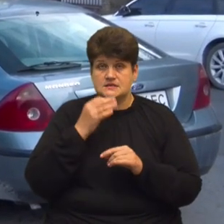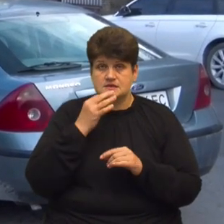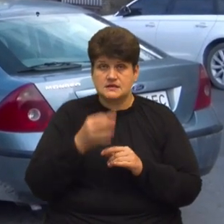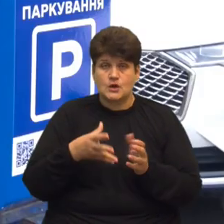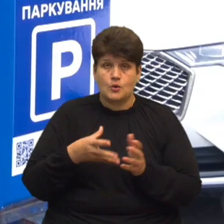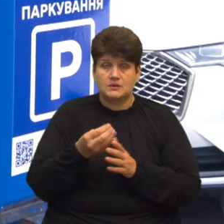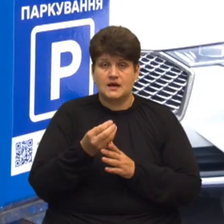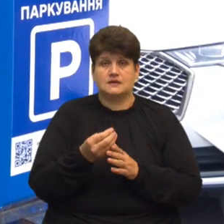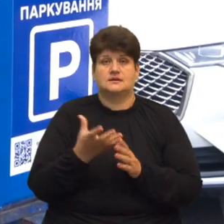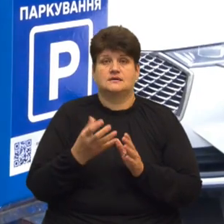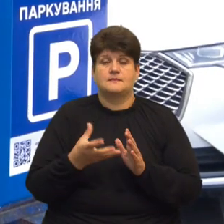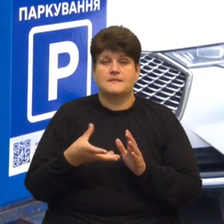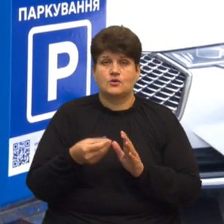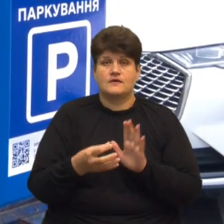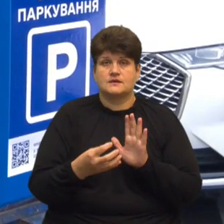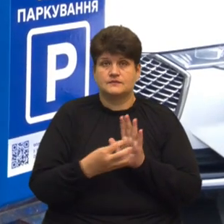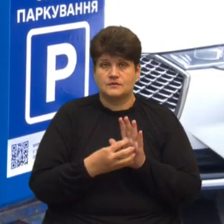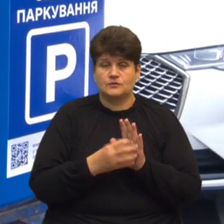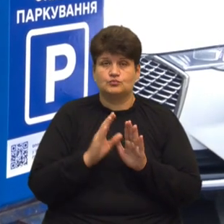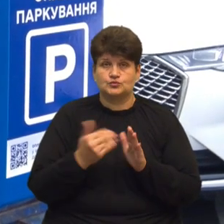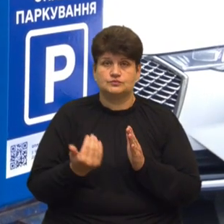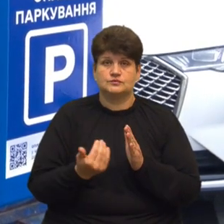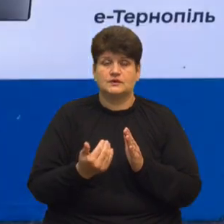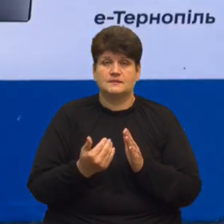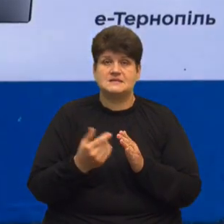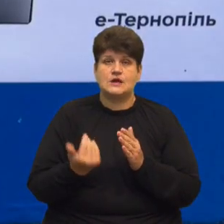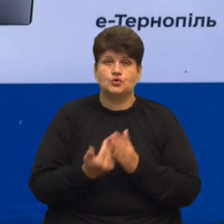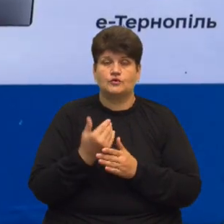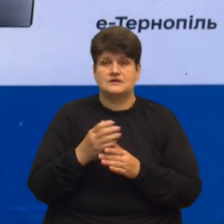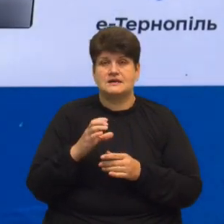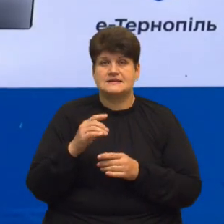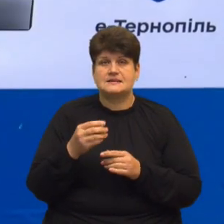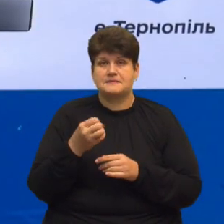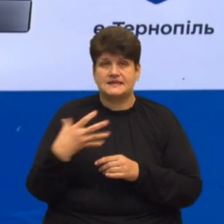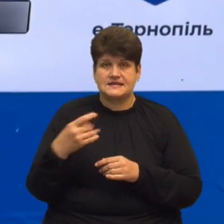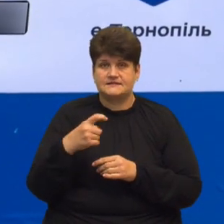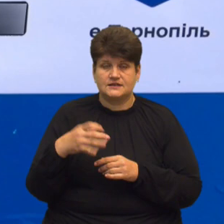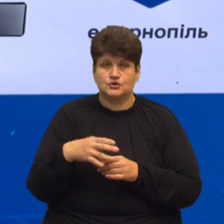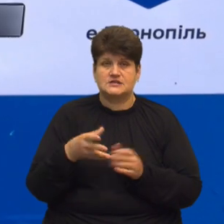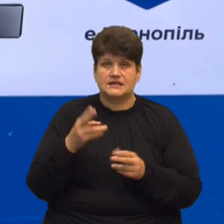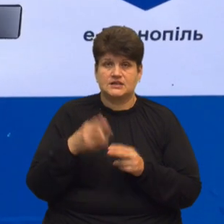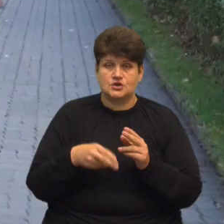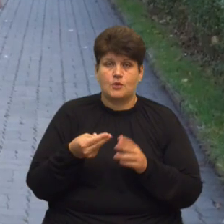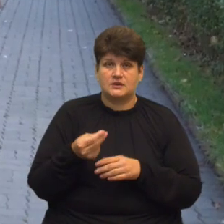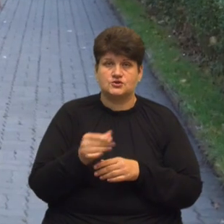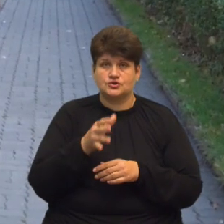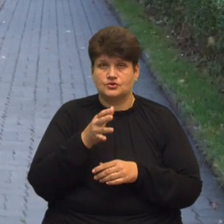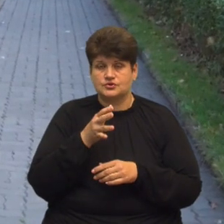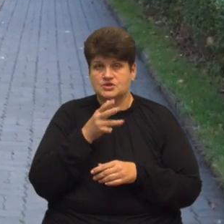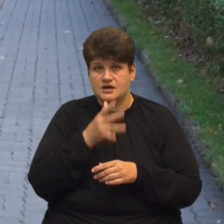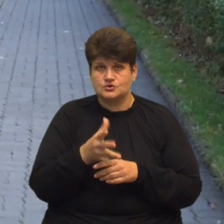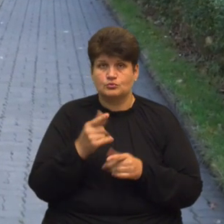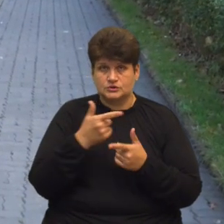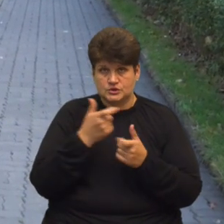застосунок Е-Тернопіль Стане доступною після оновлення застосунку За 15 хвилин до закінчення оплаченого часу паркування водію приходитиме